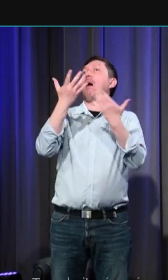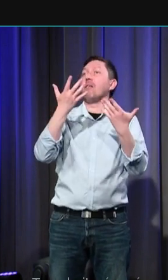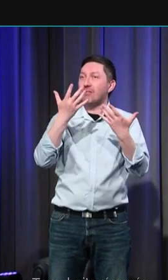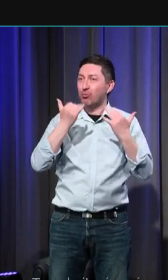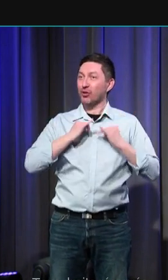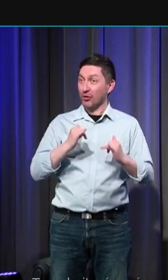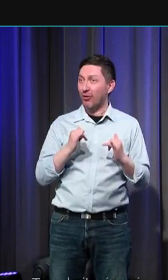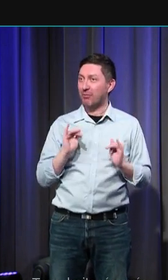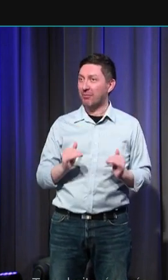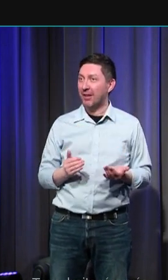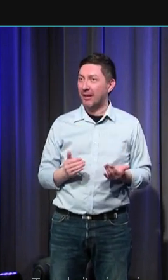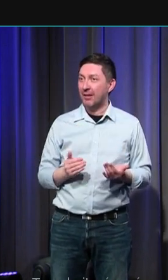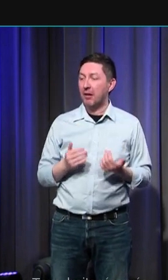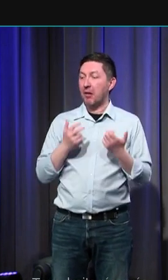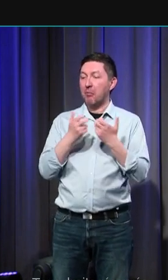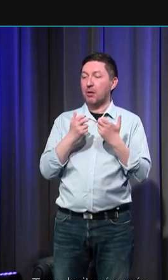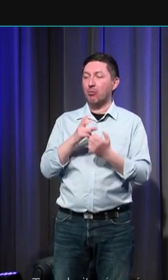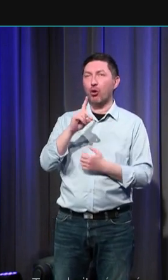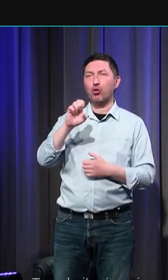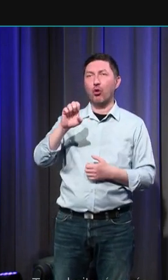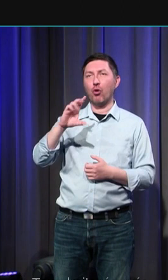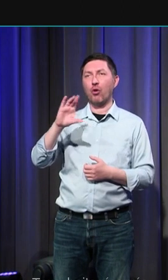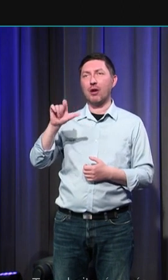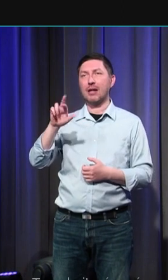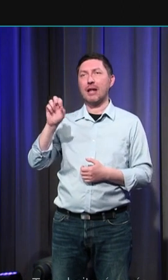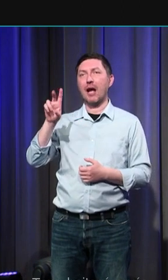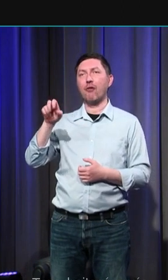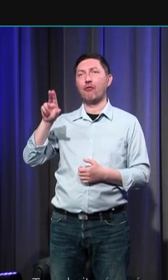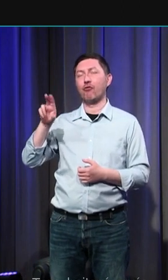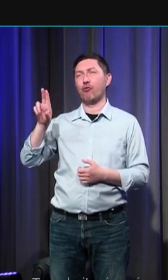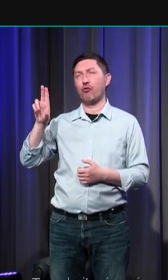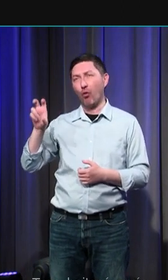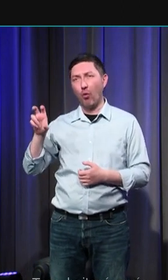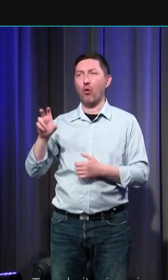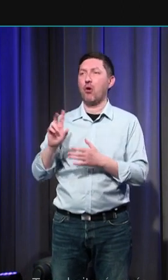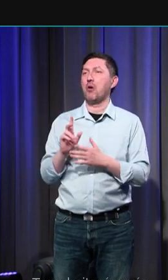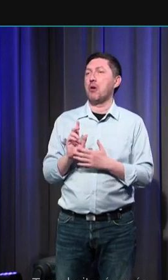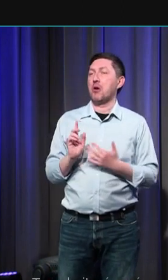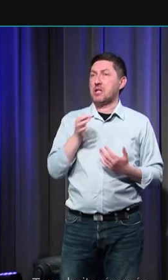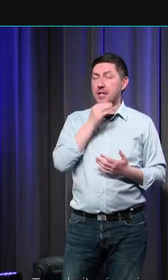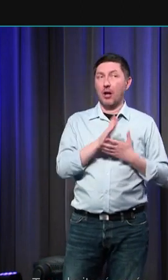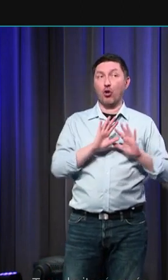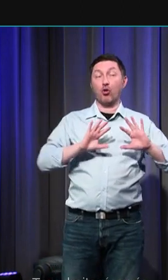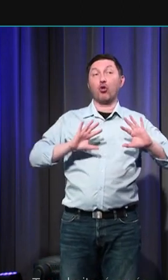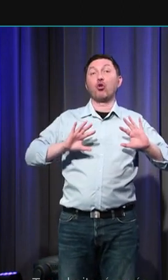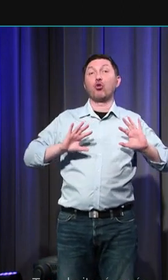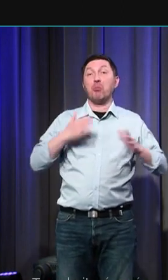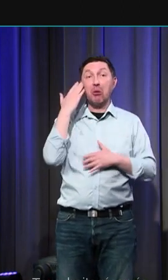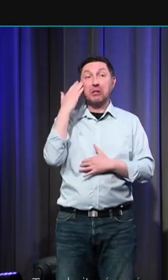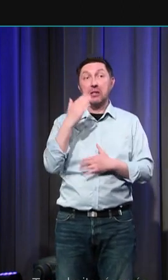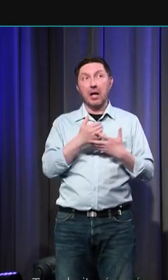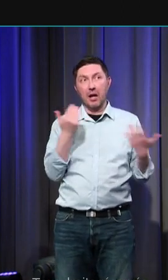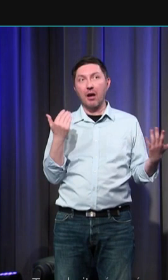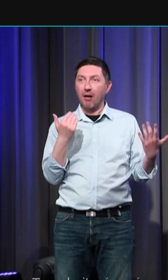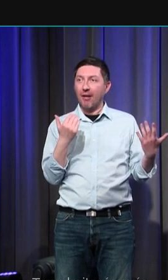exemple à Bernard de Clairvaux au XIIe siècle la mesure de l'amour de Dieu c'est de l'aimer sans mesure.